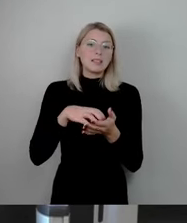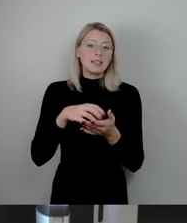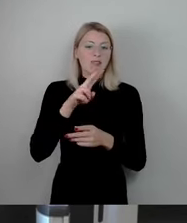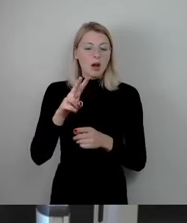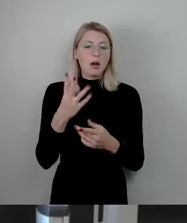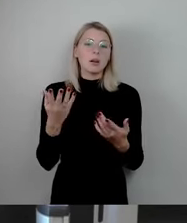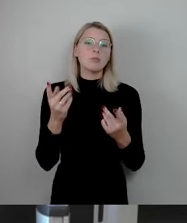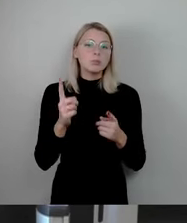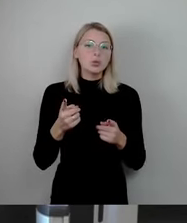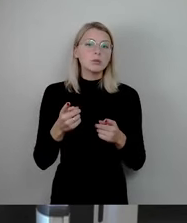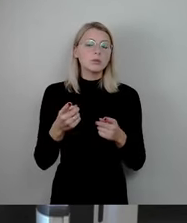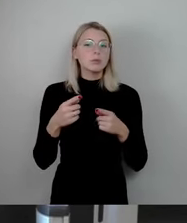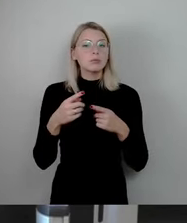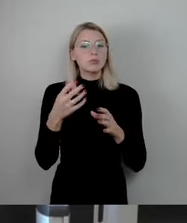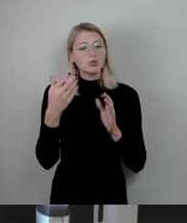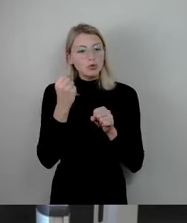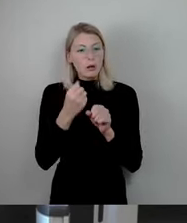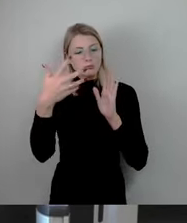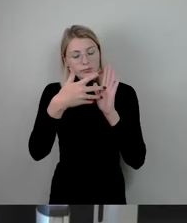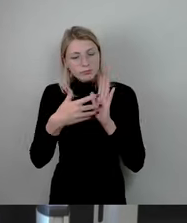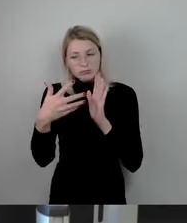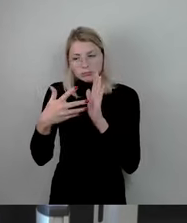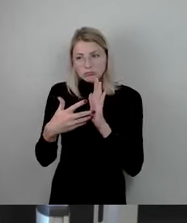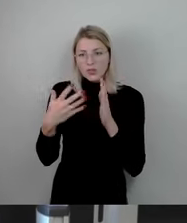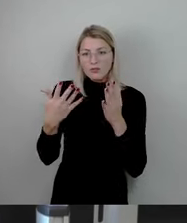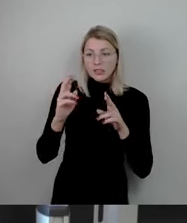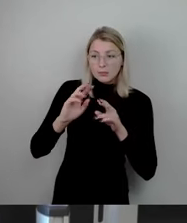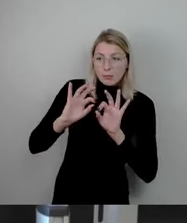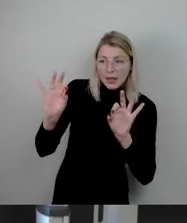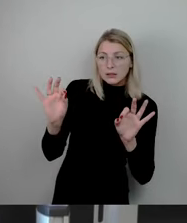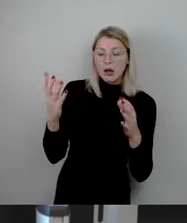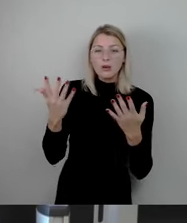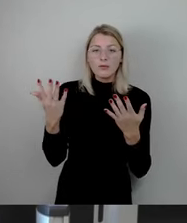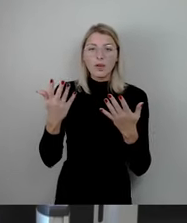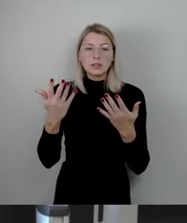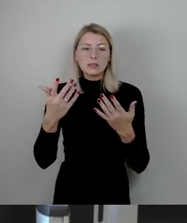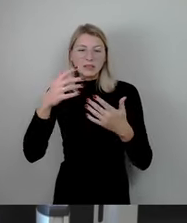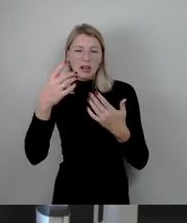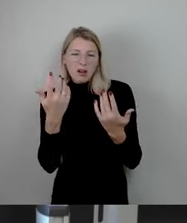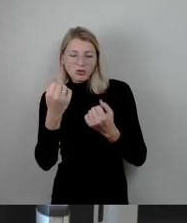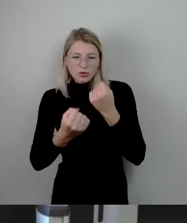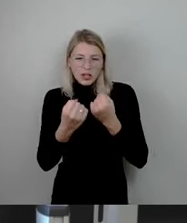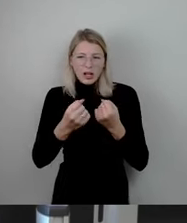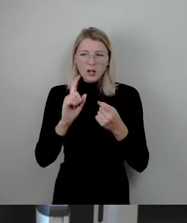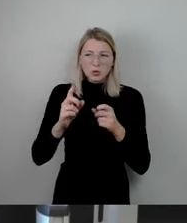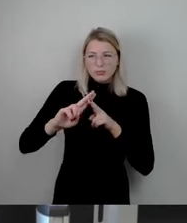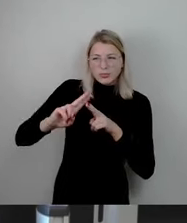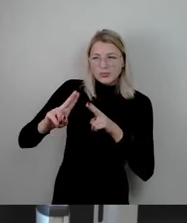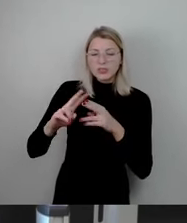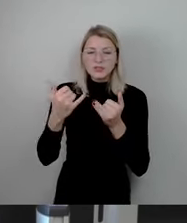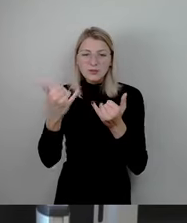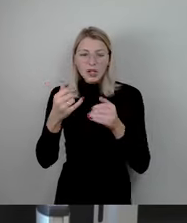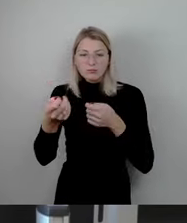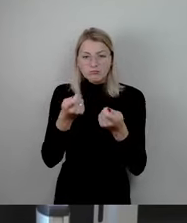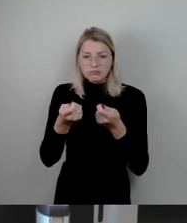regelmäßig begutachten, schauen, was bessert sich an der Situation, wo gibt es vielleicht noch Nachholbedarf und das eng monitoren und dann auch schauen, wie